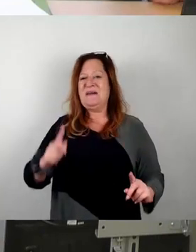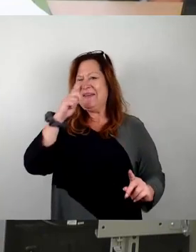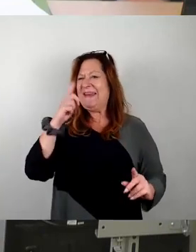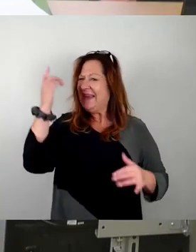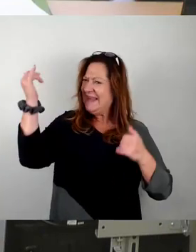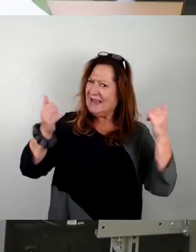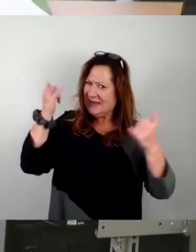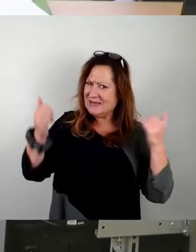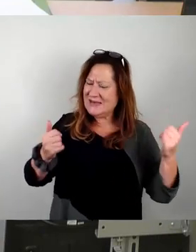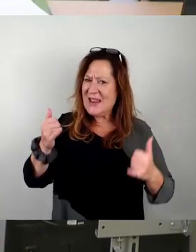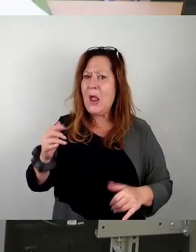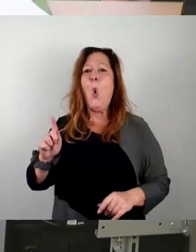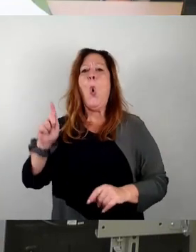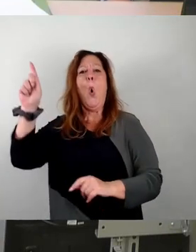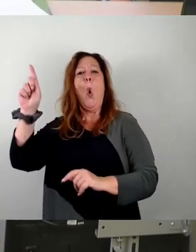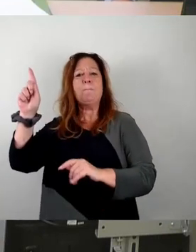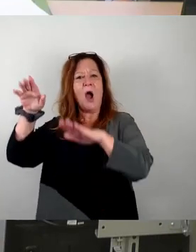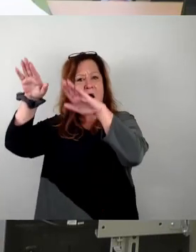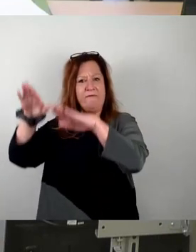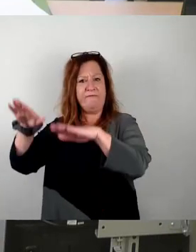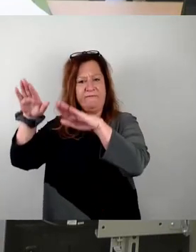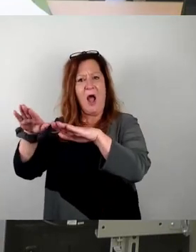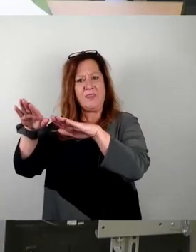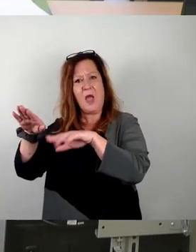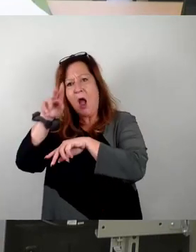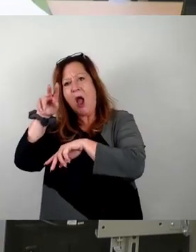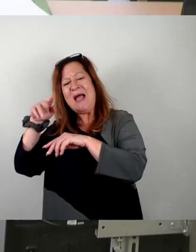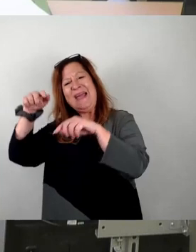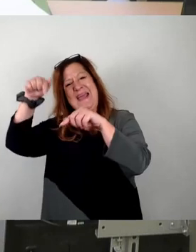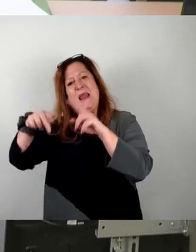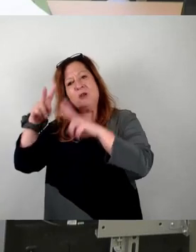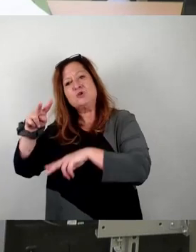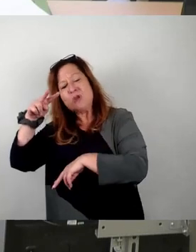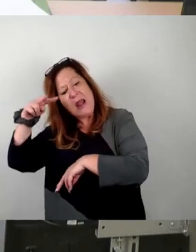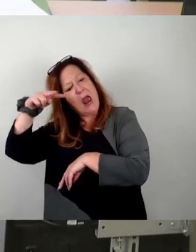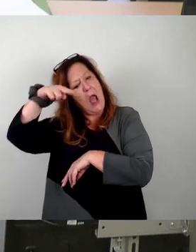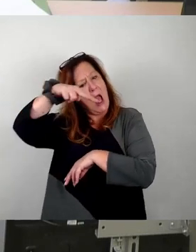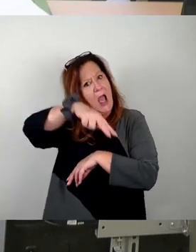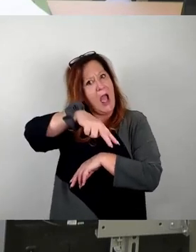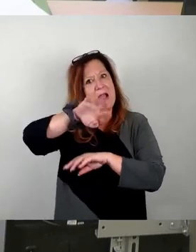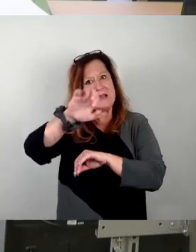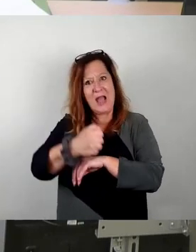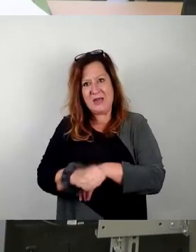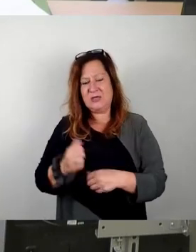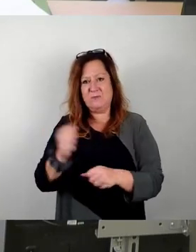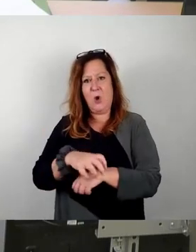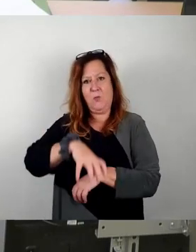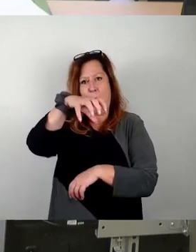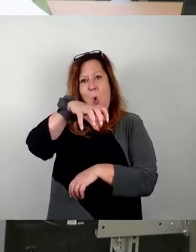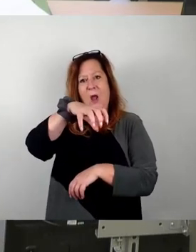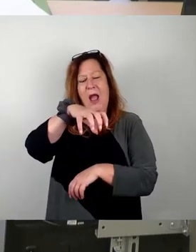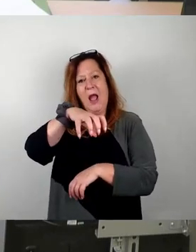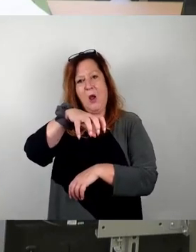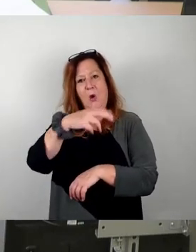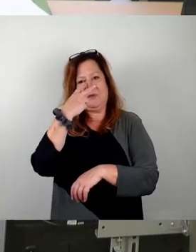man aus Oberwarthaar künftig dann nicht mehr die Innenstadt sehen kann, weil dort vielleicht mal ein Hochhaus steht, dann sage ich, dann müsste man, wenn man